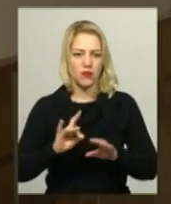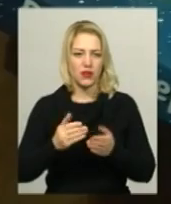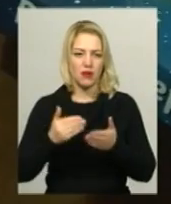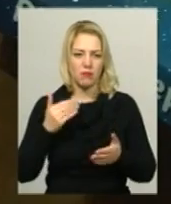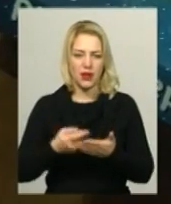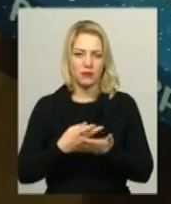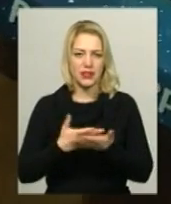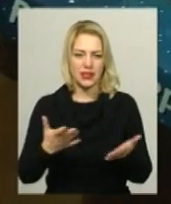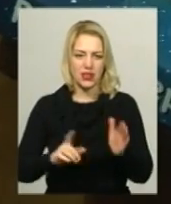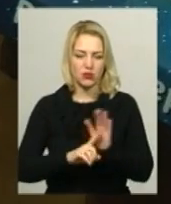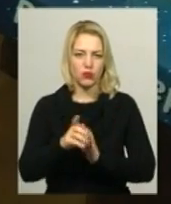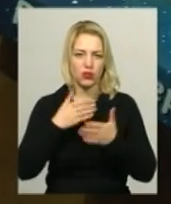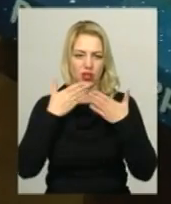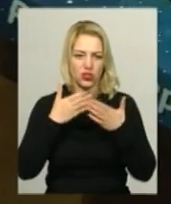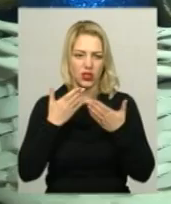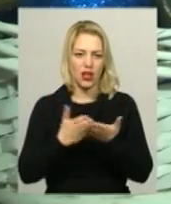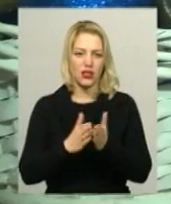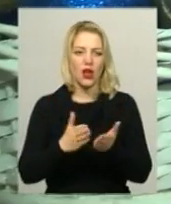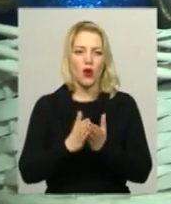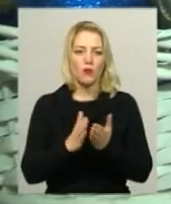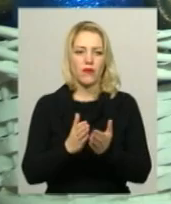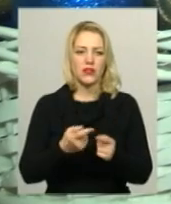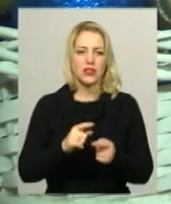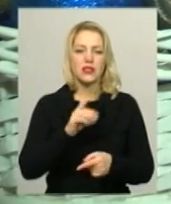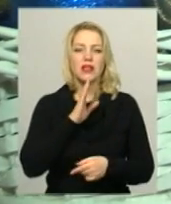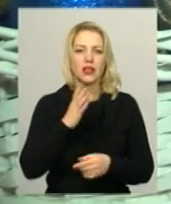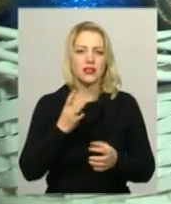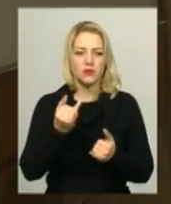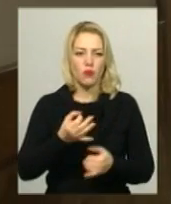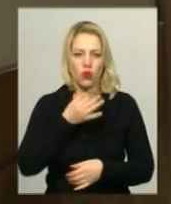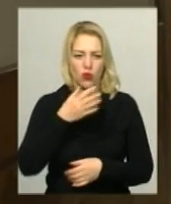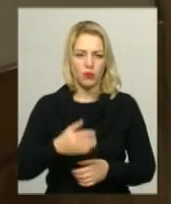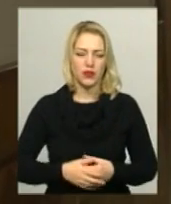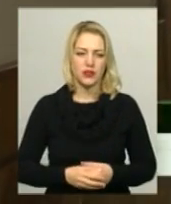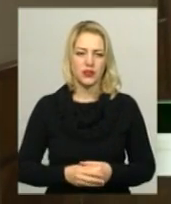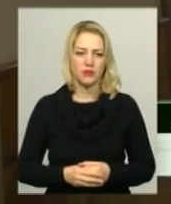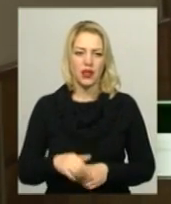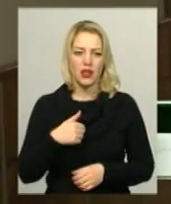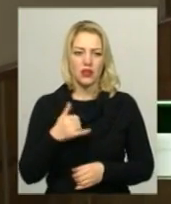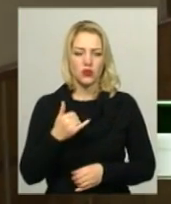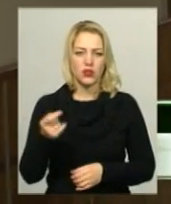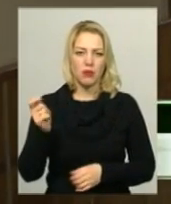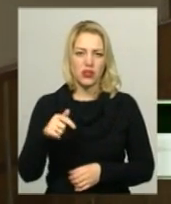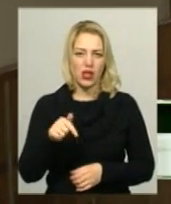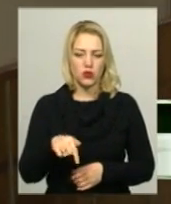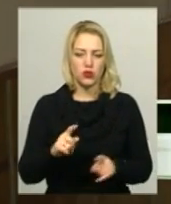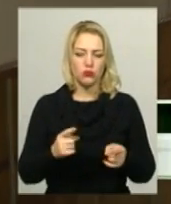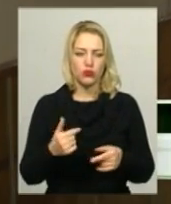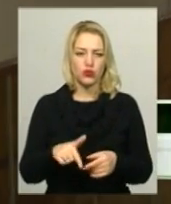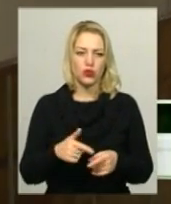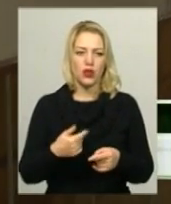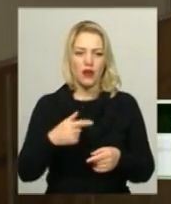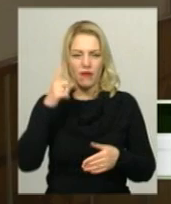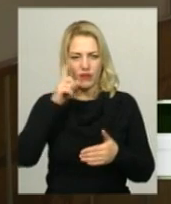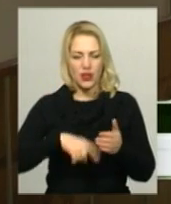презентацією почала читати оповідання Віоліни Ситнік, яке її зацікавило. А я сьогодні прийшла сюди, тому що вірю у справжню